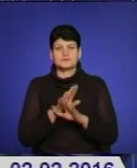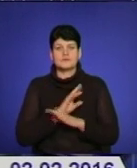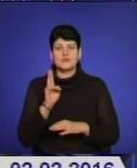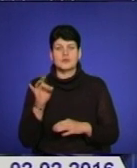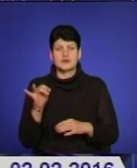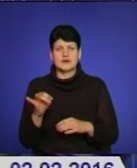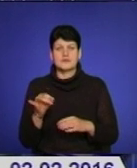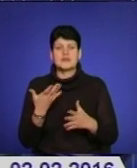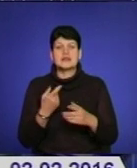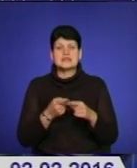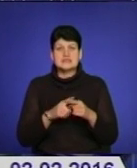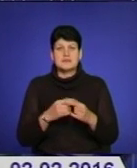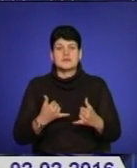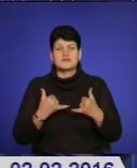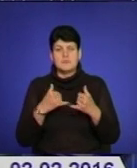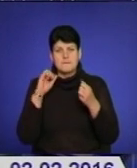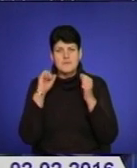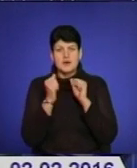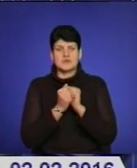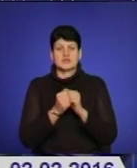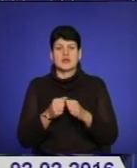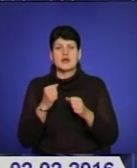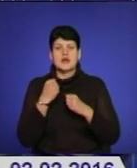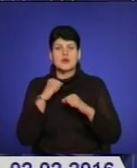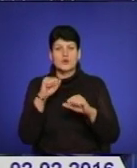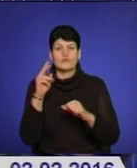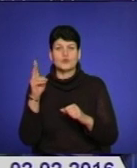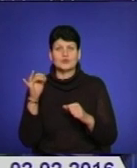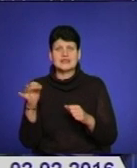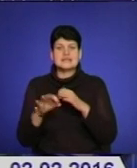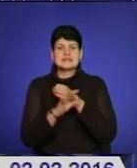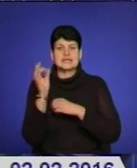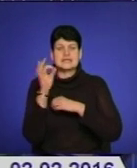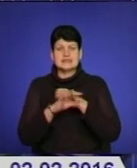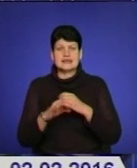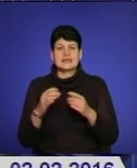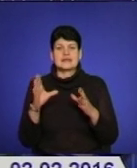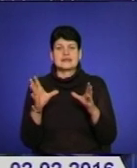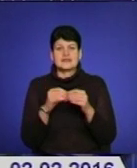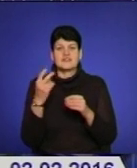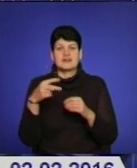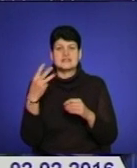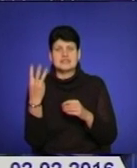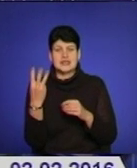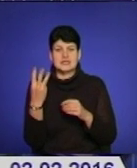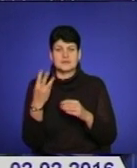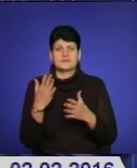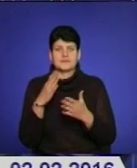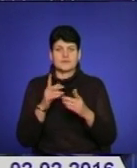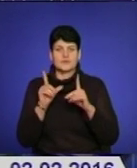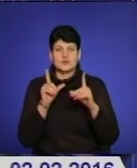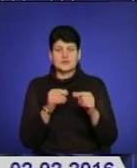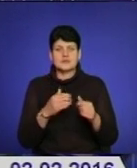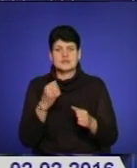присвячений пам'яті героїв Крут, волонтерської групи «Схід» та «Захід» єдині. 23-тій за номером. Завдяки нашим